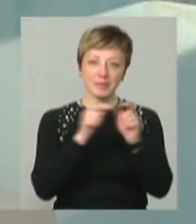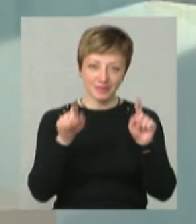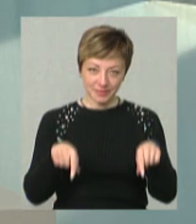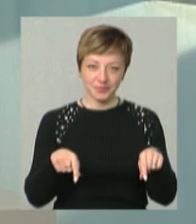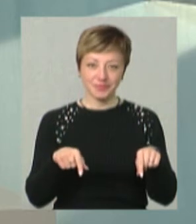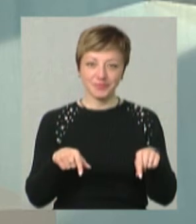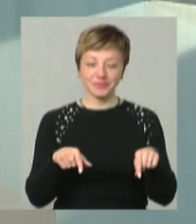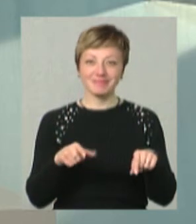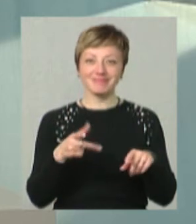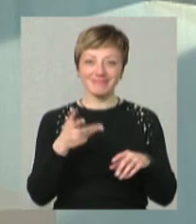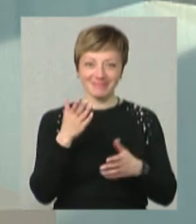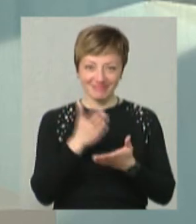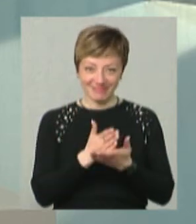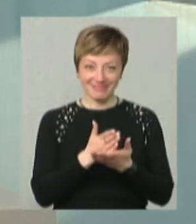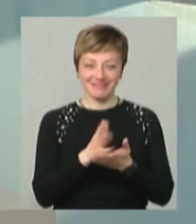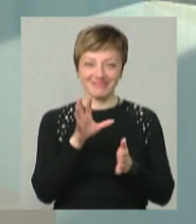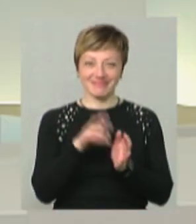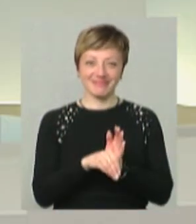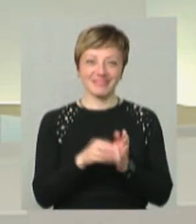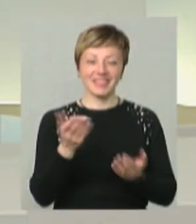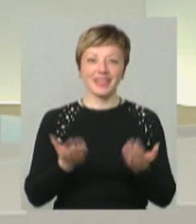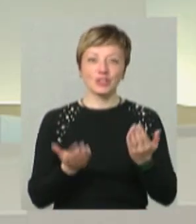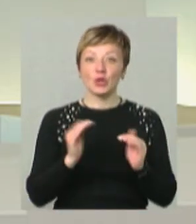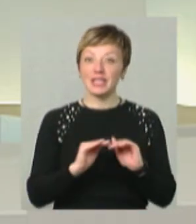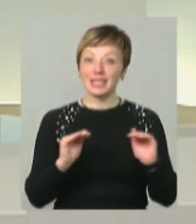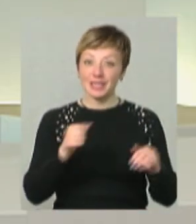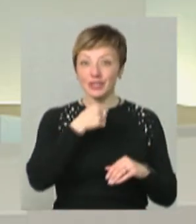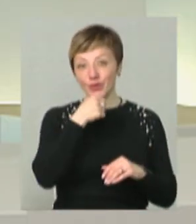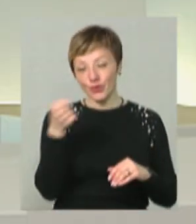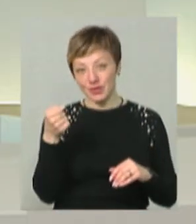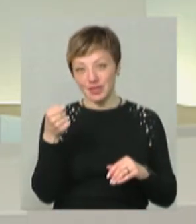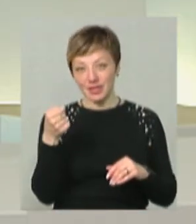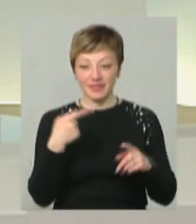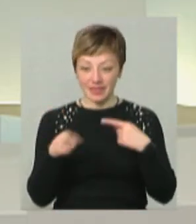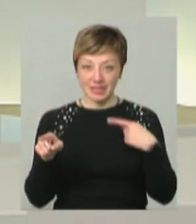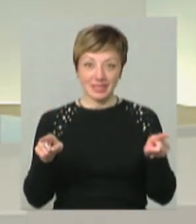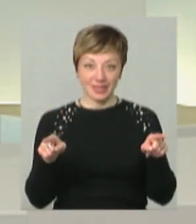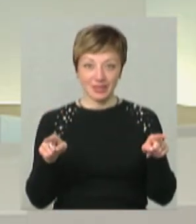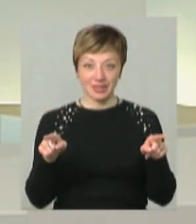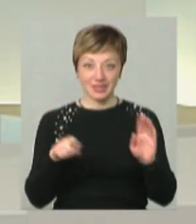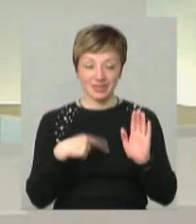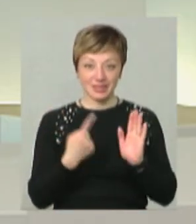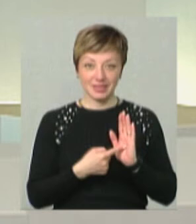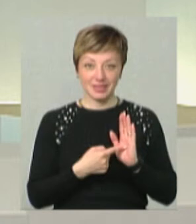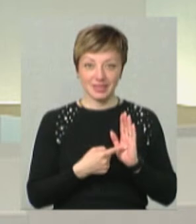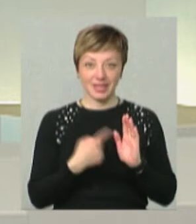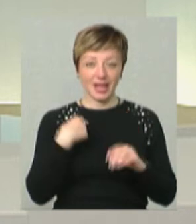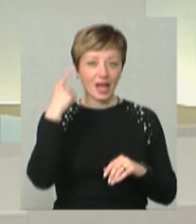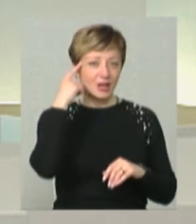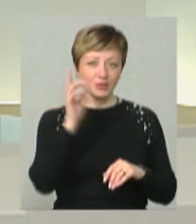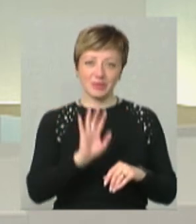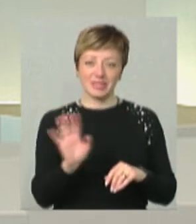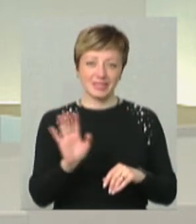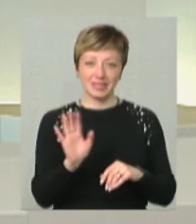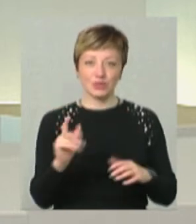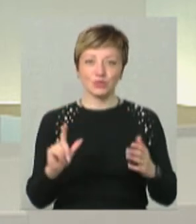практикуєте, якщо діти і дорослі, відрізняються вони? Я думаю, ні, тому що